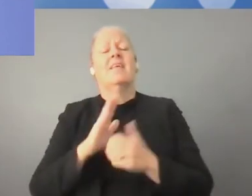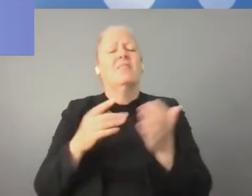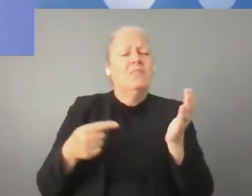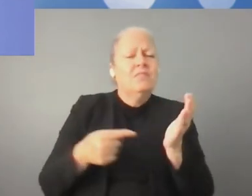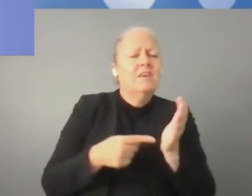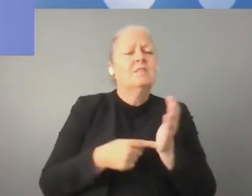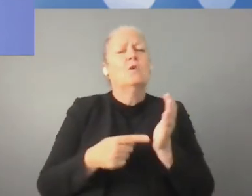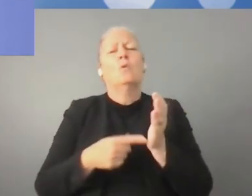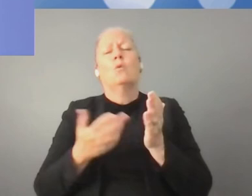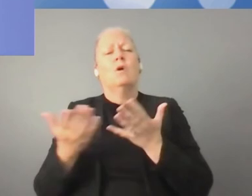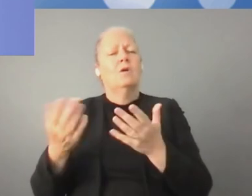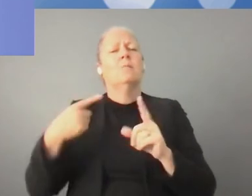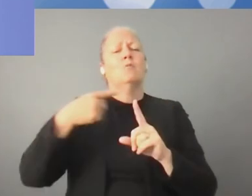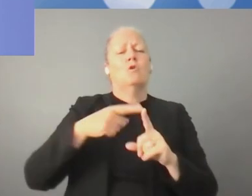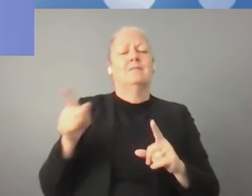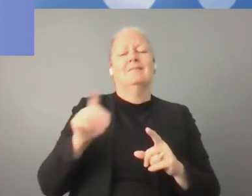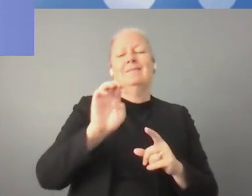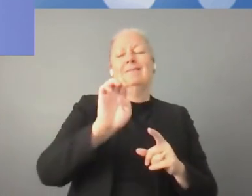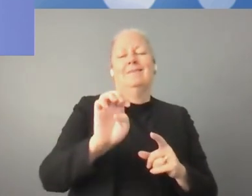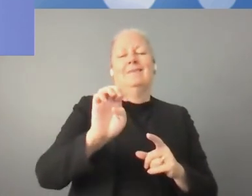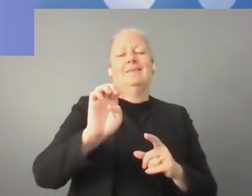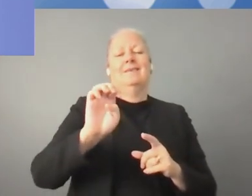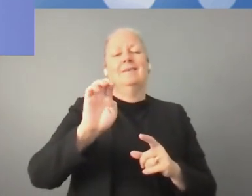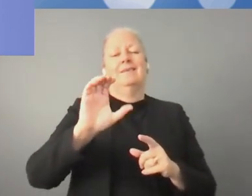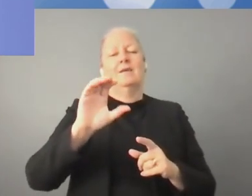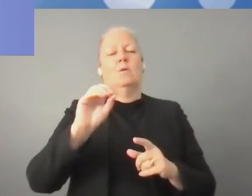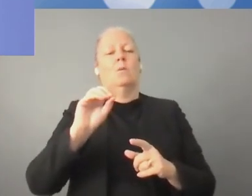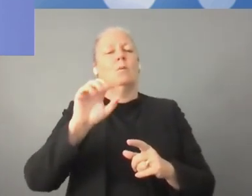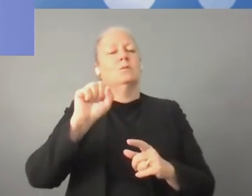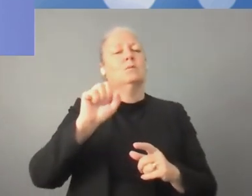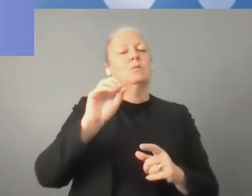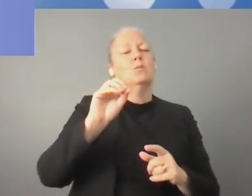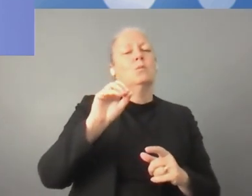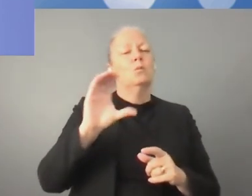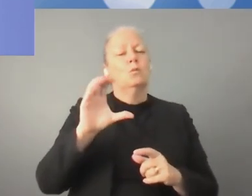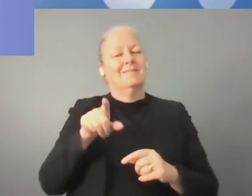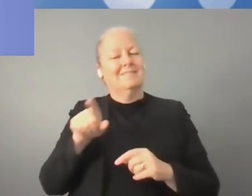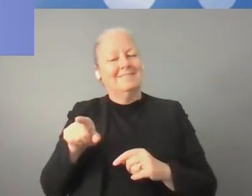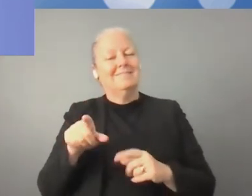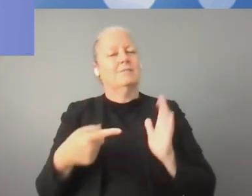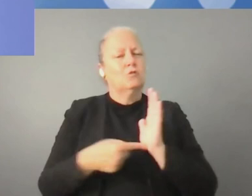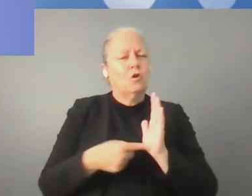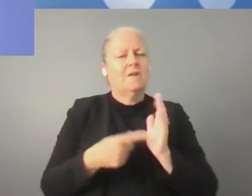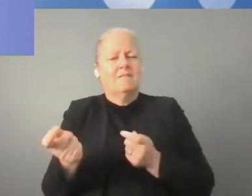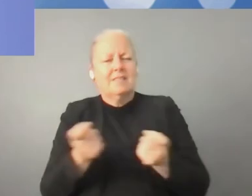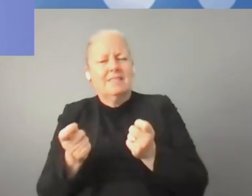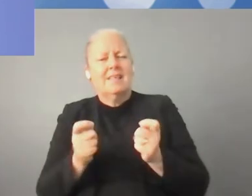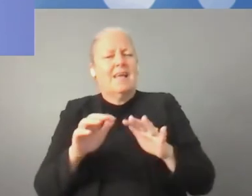i na pewno we współpracy z Organizacją Narodów Zjednoczonych za pośrednictwem